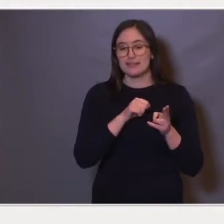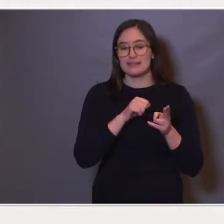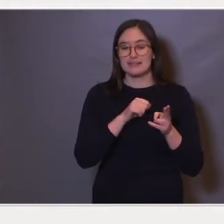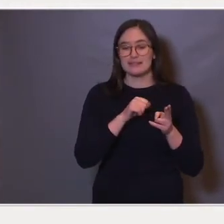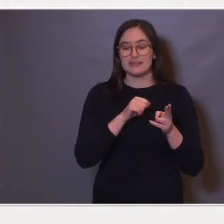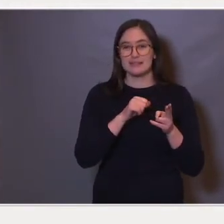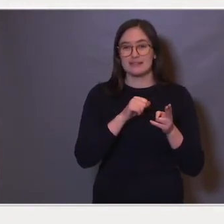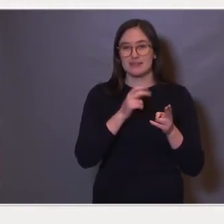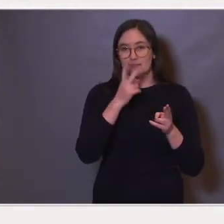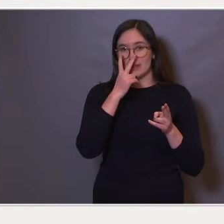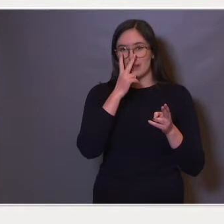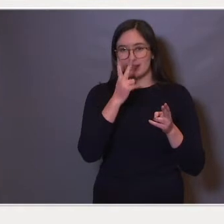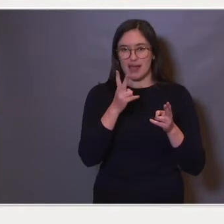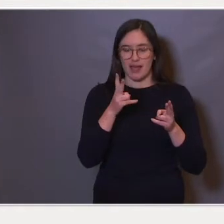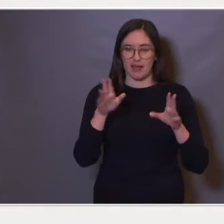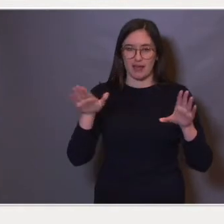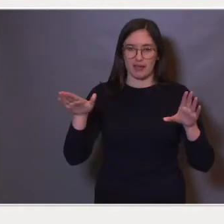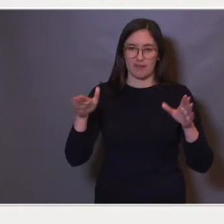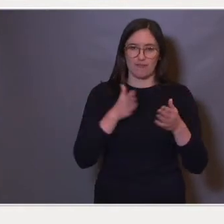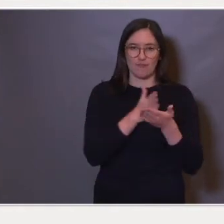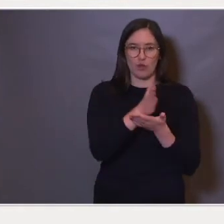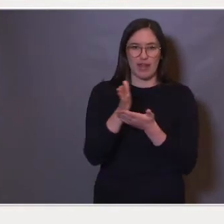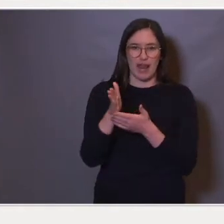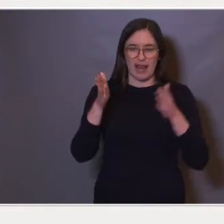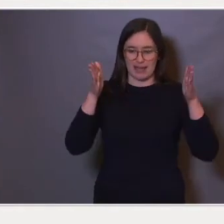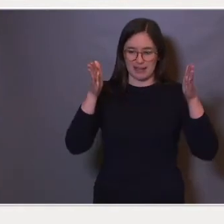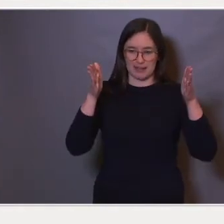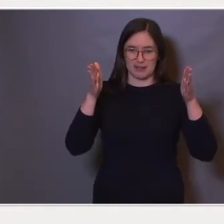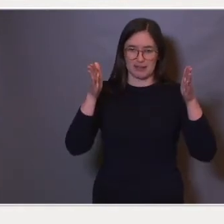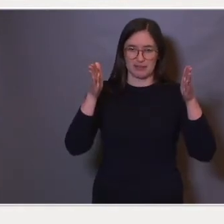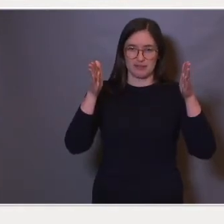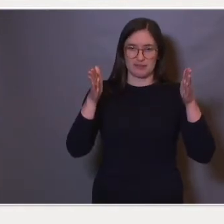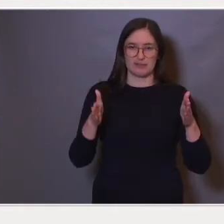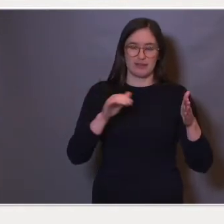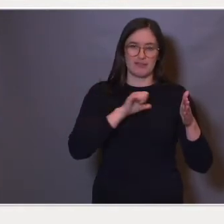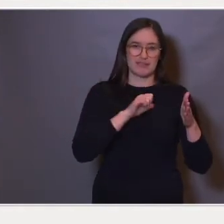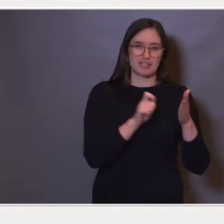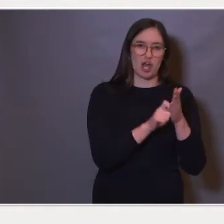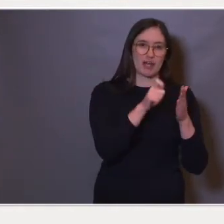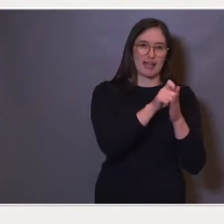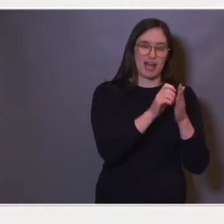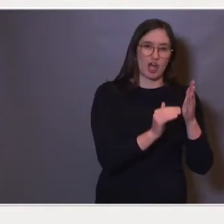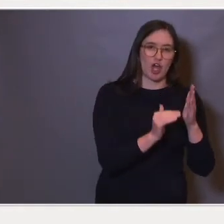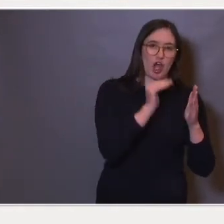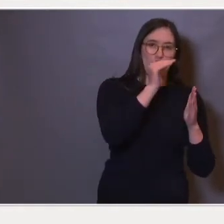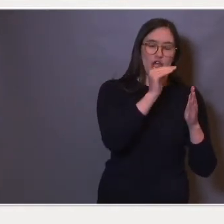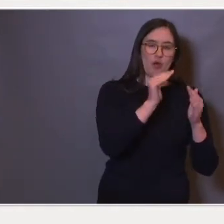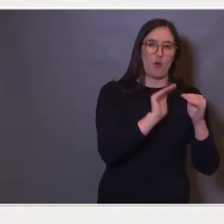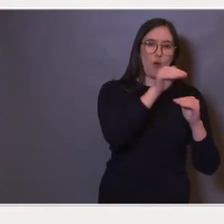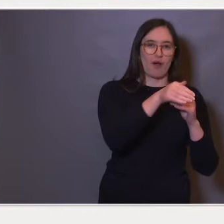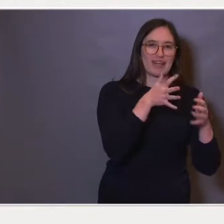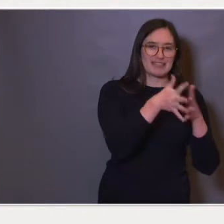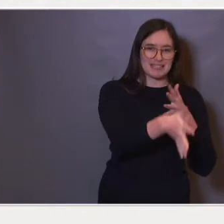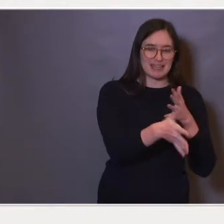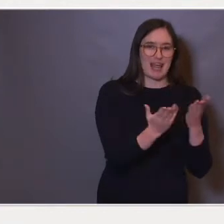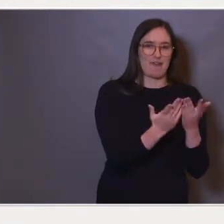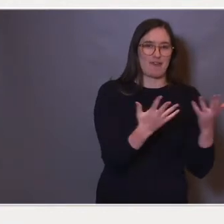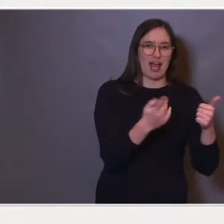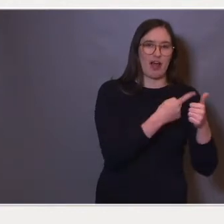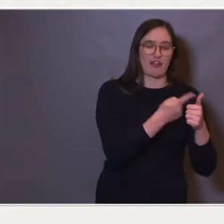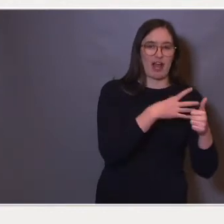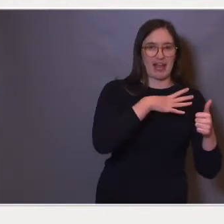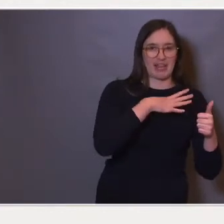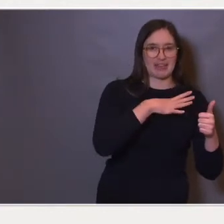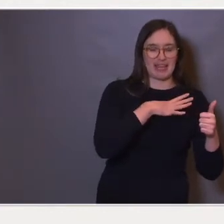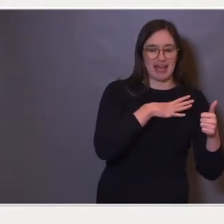delen av fordelingen der man har høye karakterer over snittet, er det flere jenter. Og langs hele den delen av